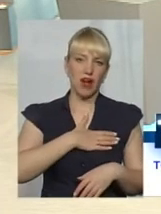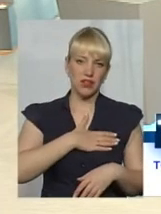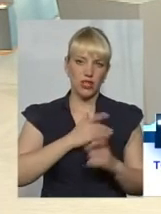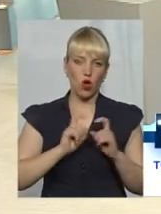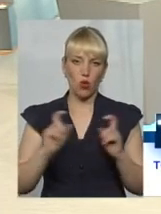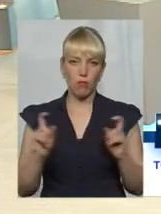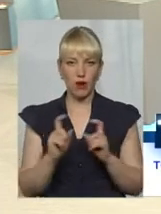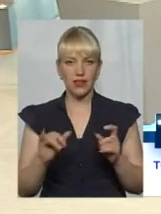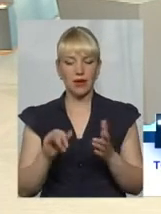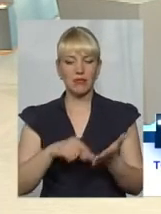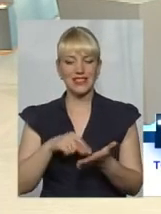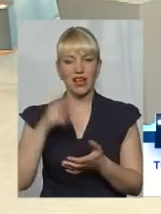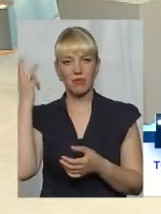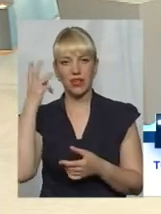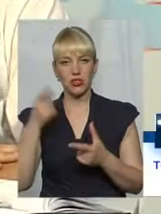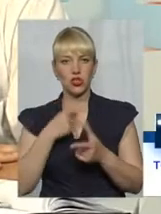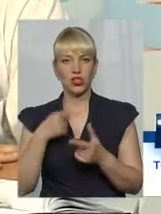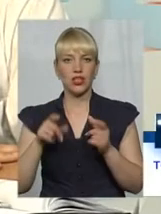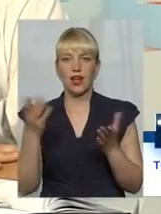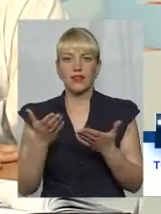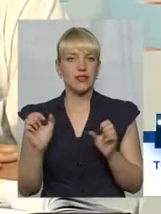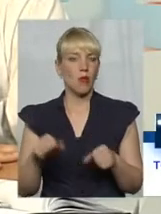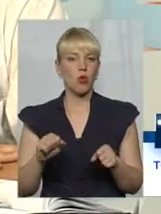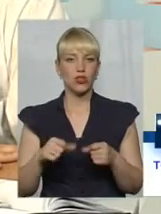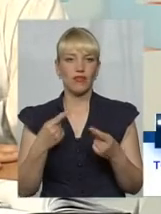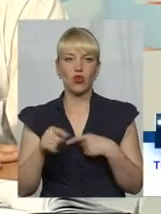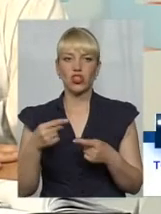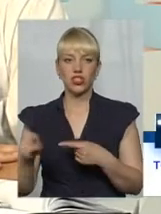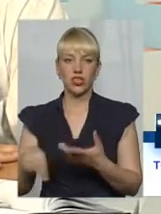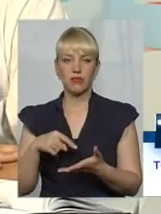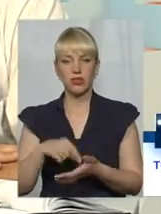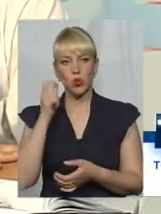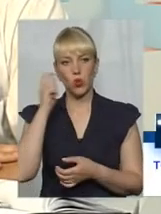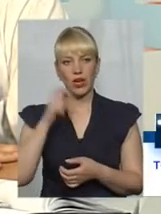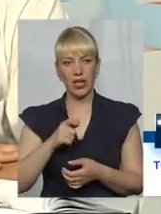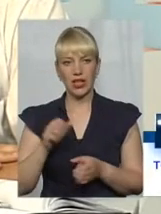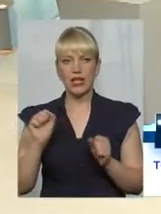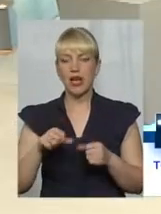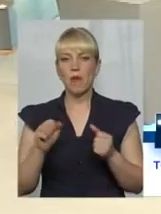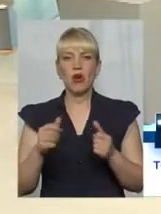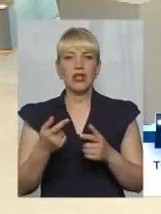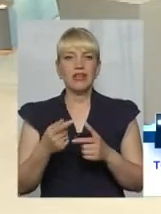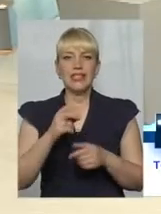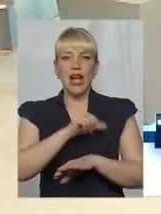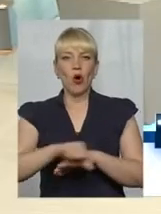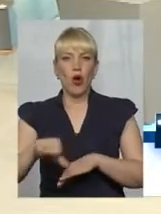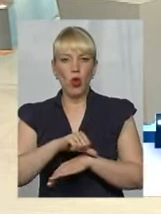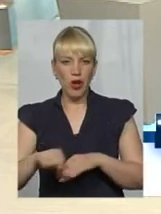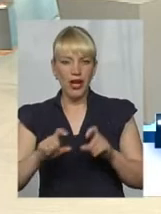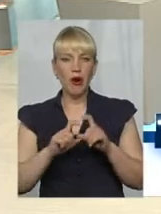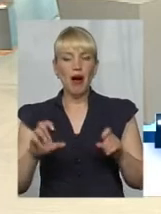з міста Хмельницького, чи якісь, можливо, компанії з інших міст України, чи, можливо, навіть закордонні компанії.